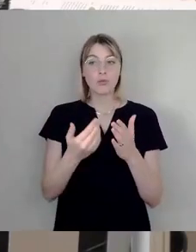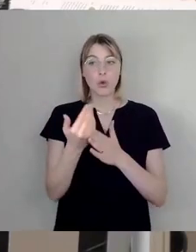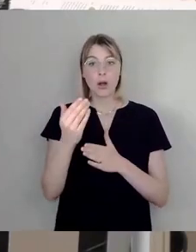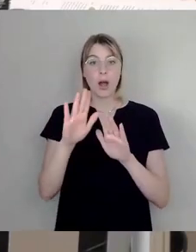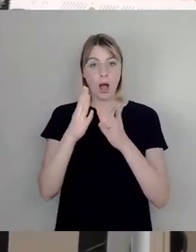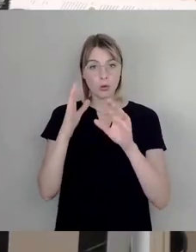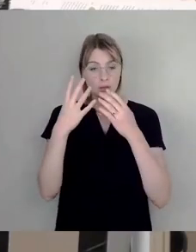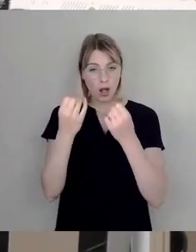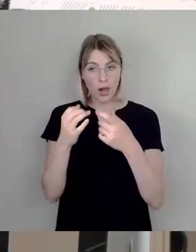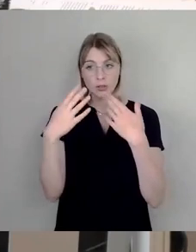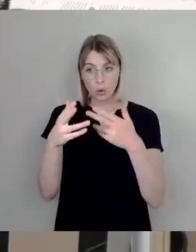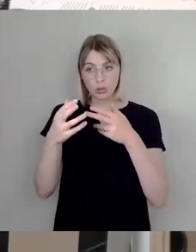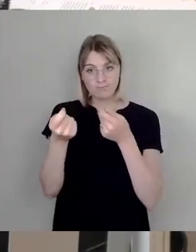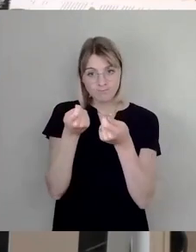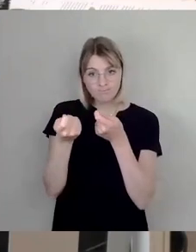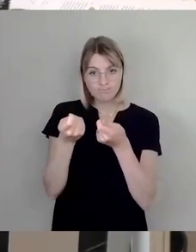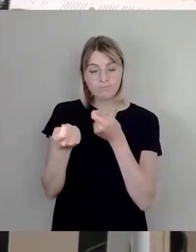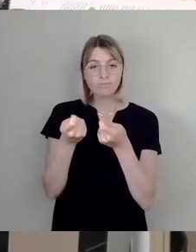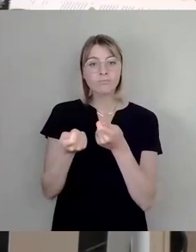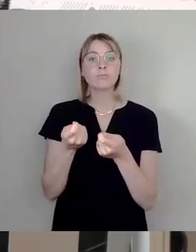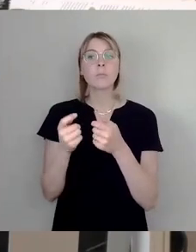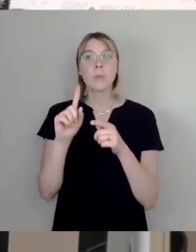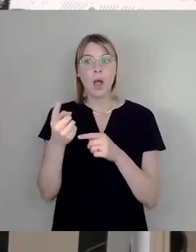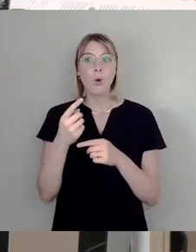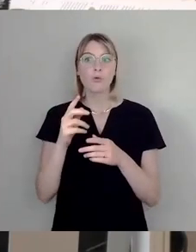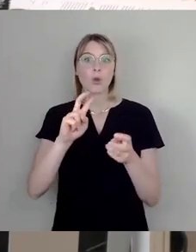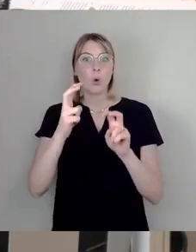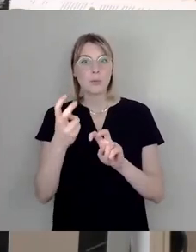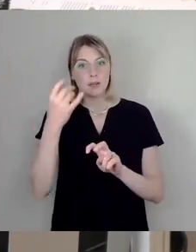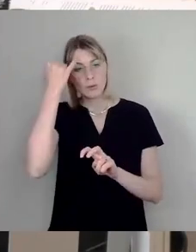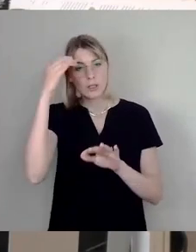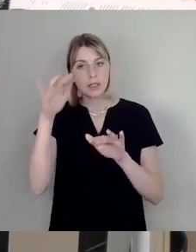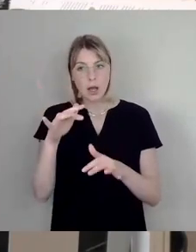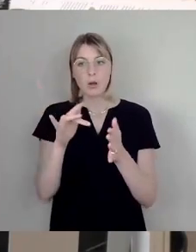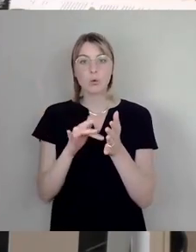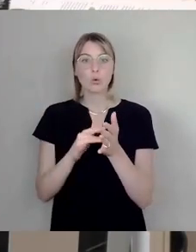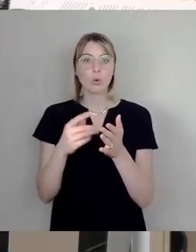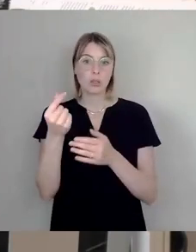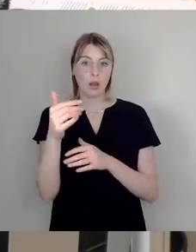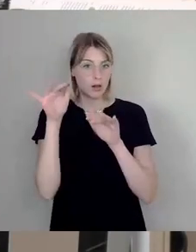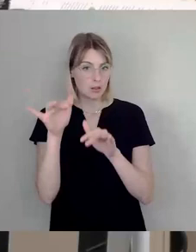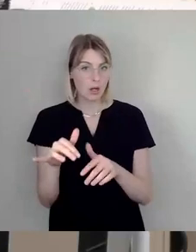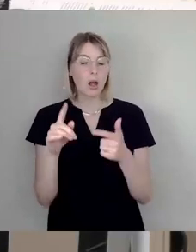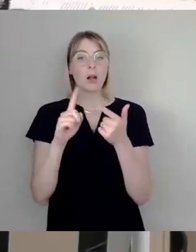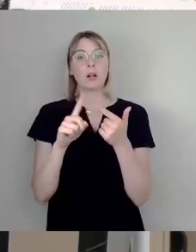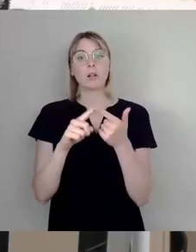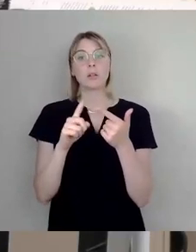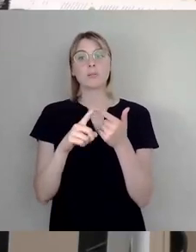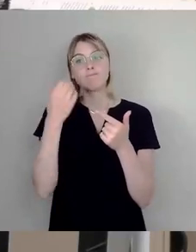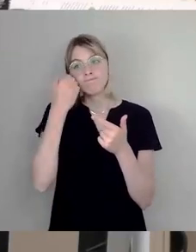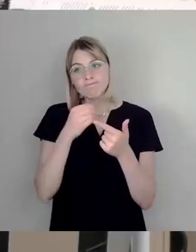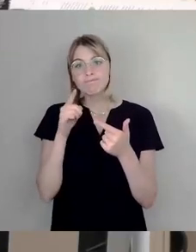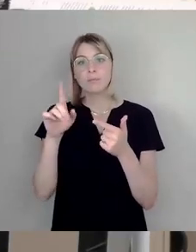auch tatsächlich eine Umsatzungsidee vielleicht stattfindet, weil Geld dafür da ist. Lass mal darüber sprechen,